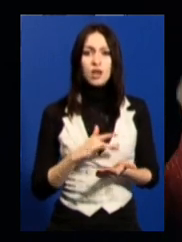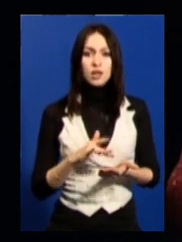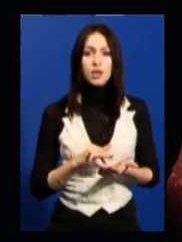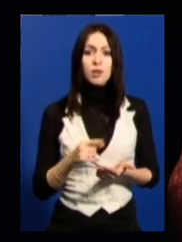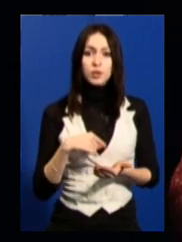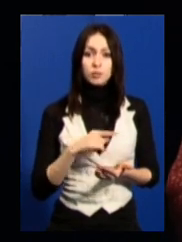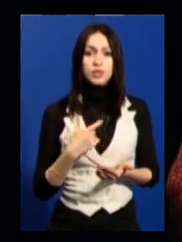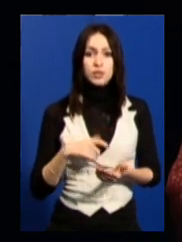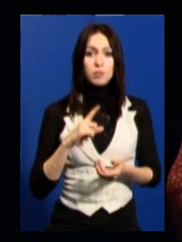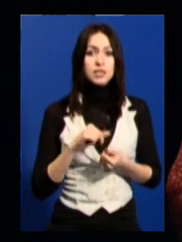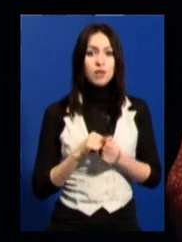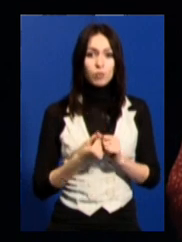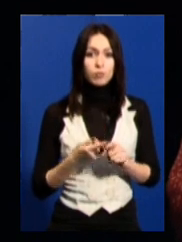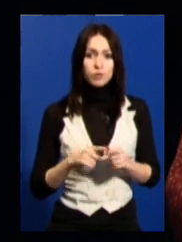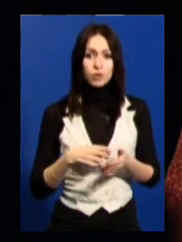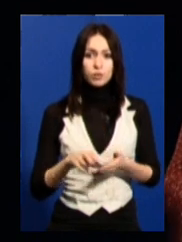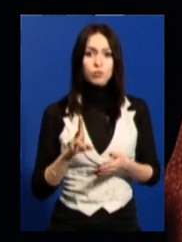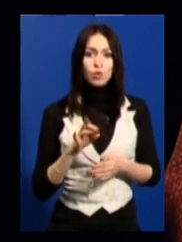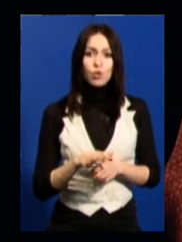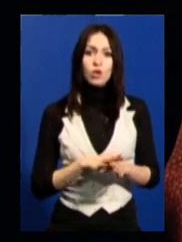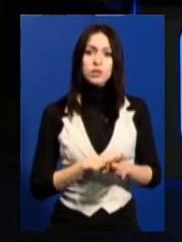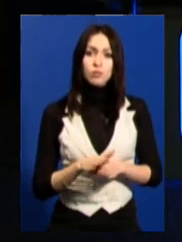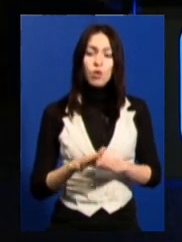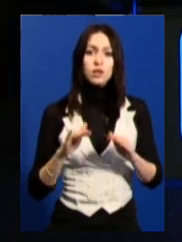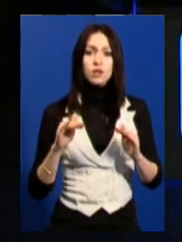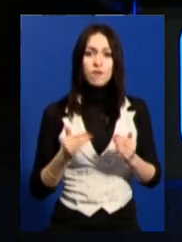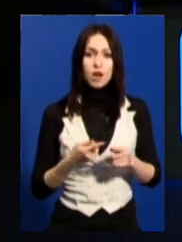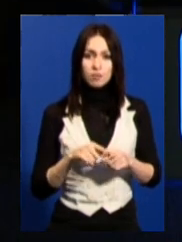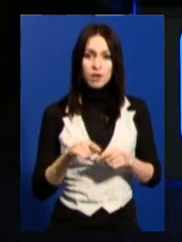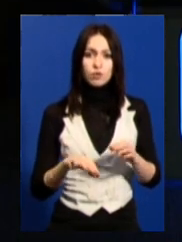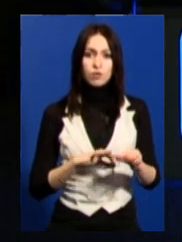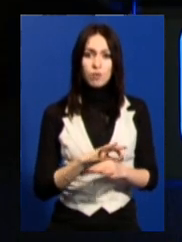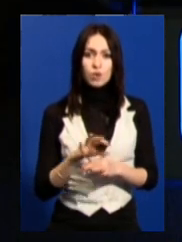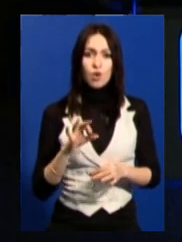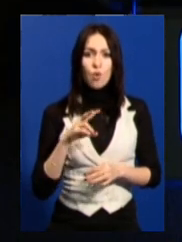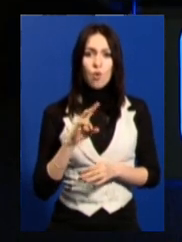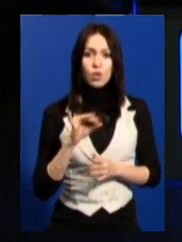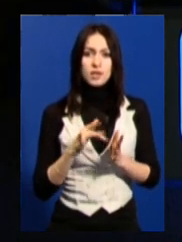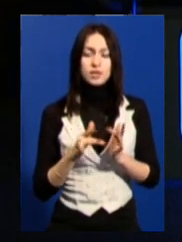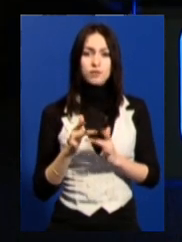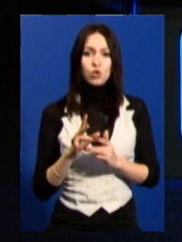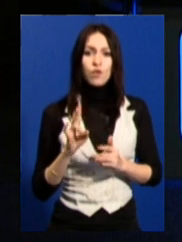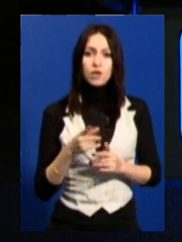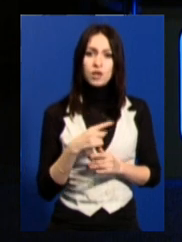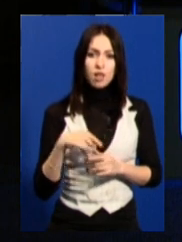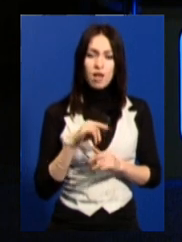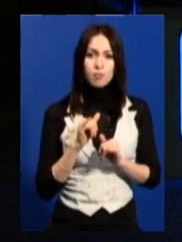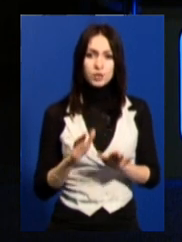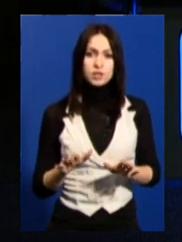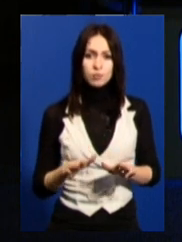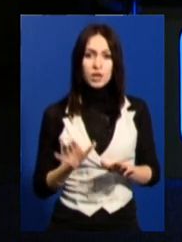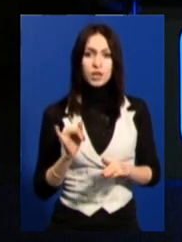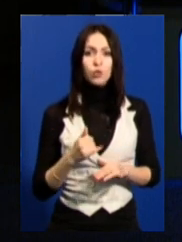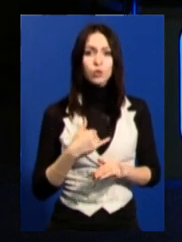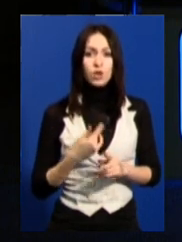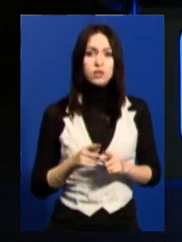ми собі запам'ятали цей лист, але виконати в рамках того проєкту Олені Святого Миколая ми не змогли. І в